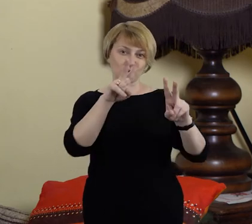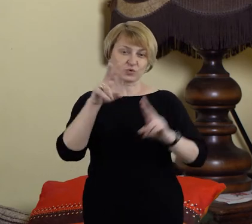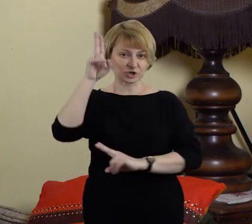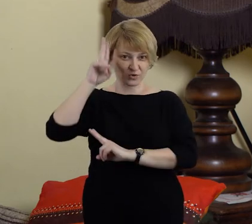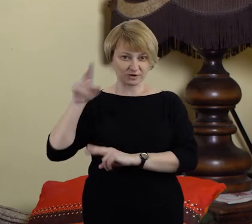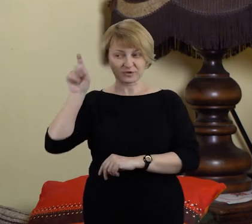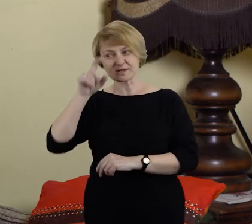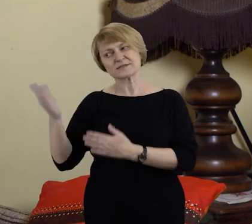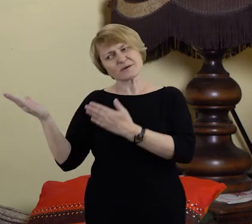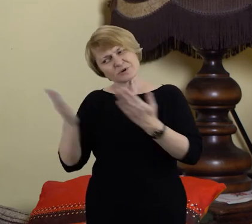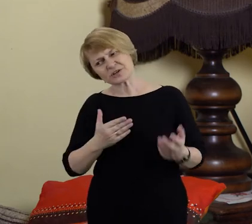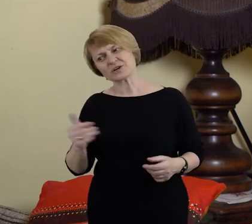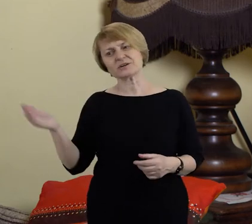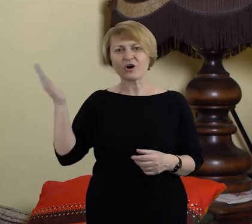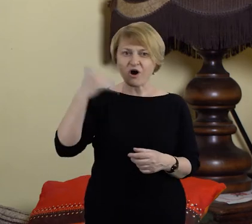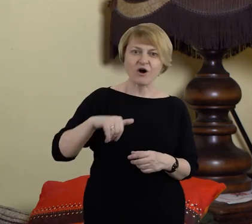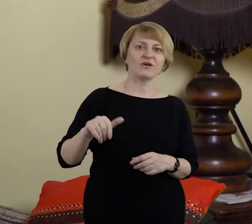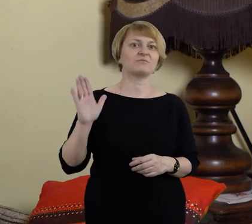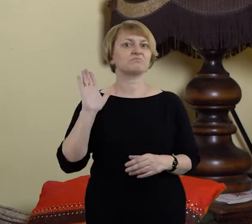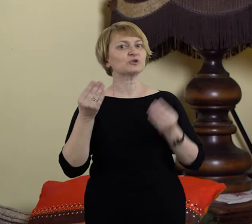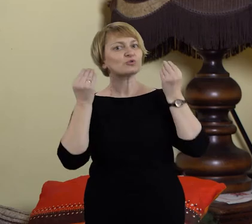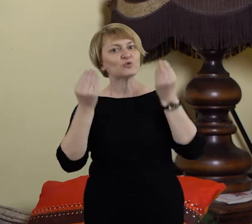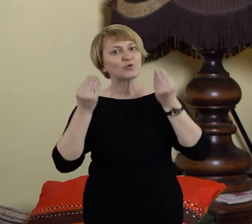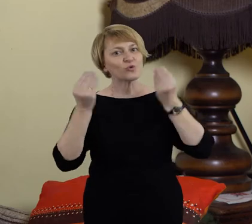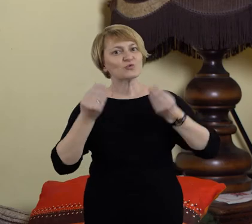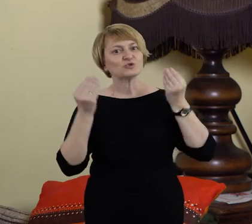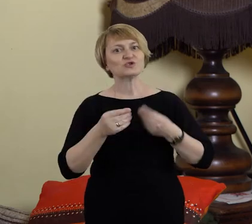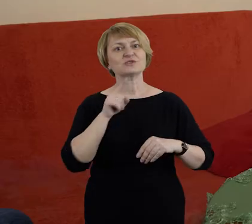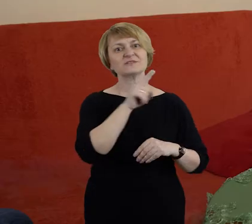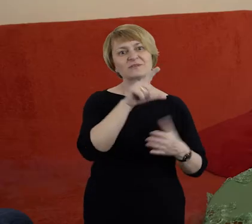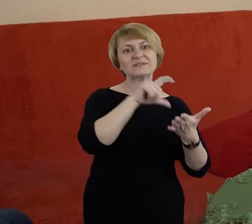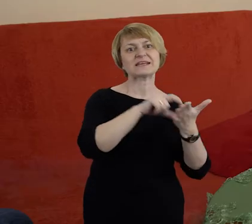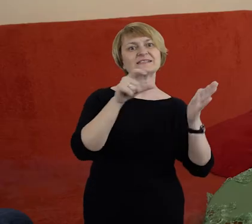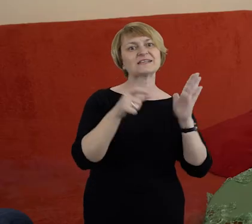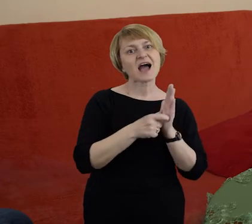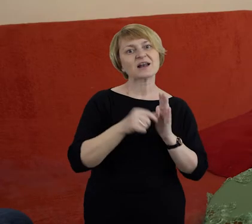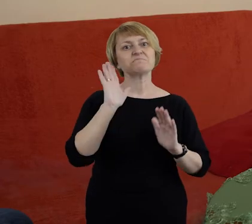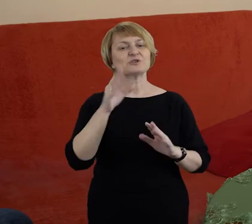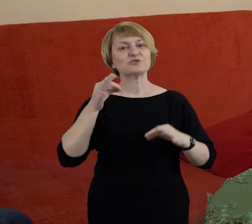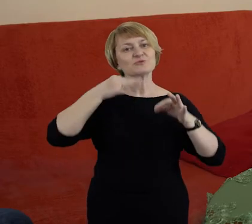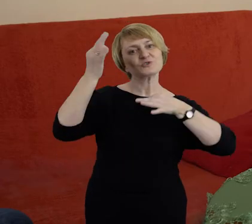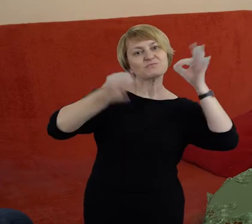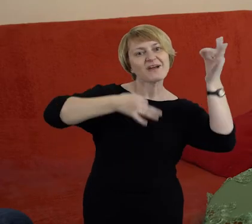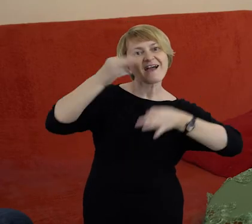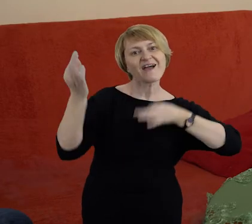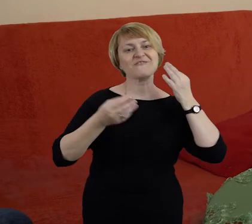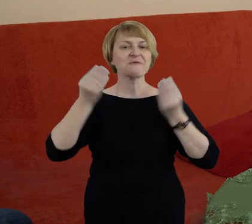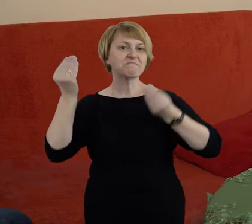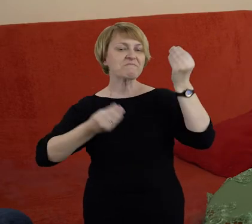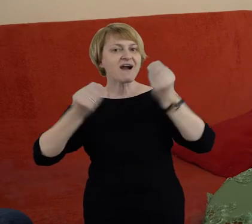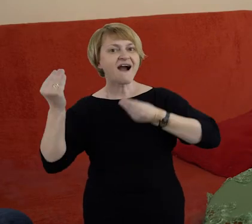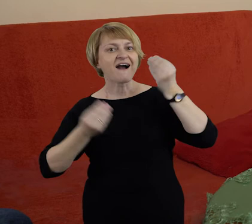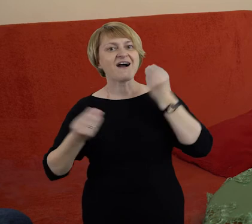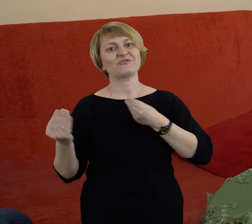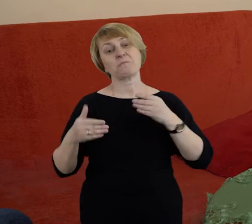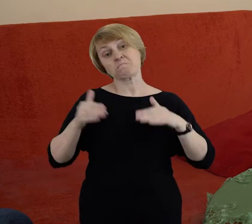kiedyś przyjechał, to go zapraszali, chodź z nami, bo jest uroczystość tam na sali i będziemy śpiewać i będziemy